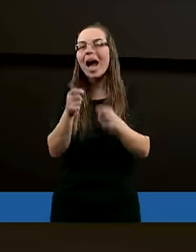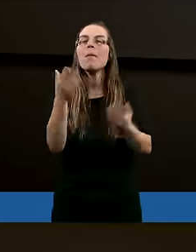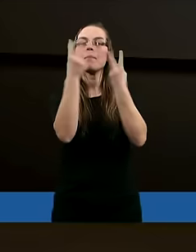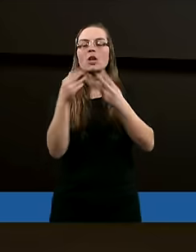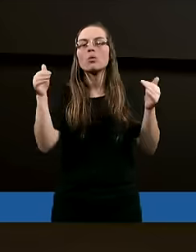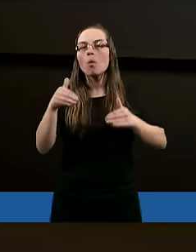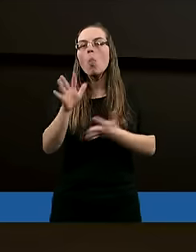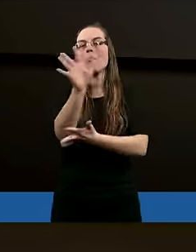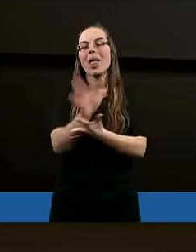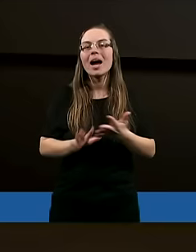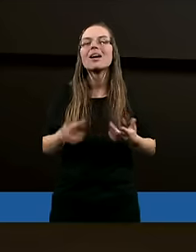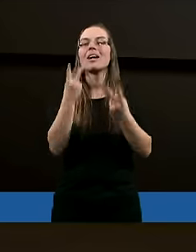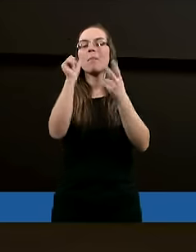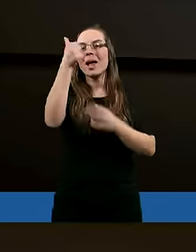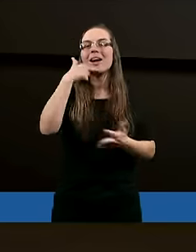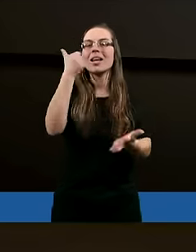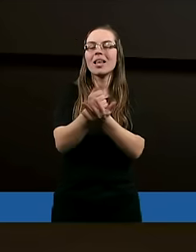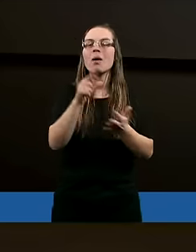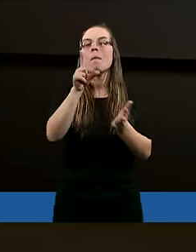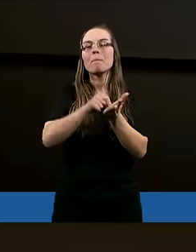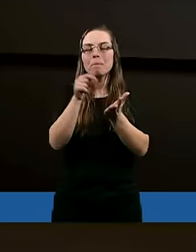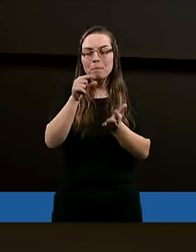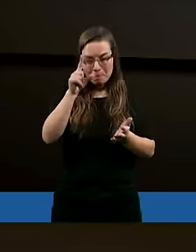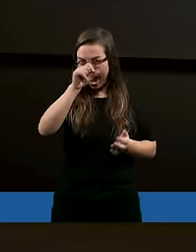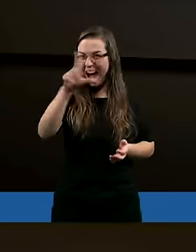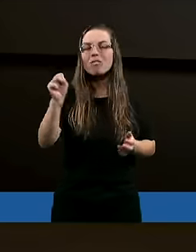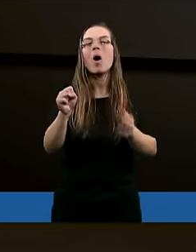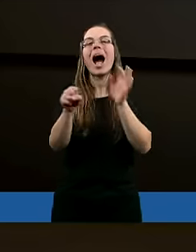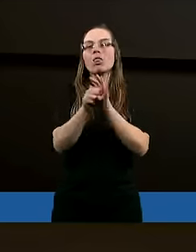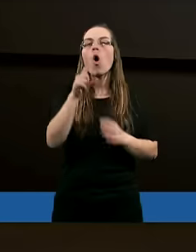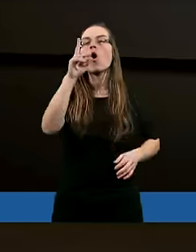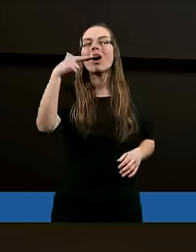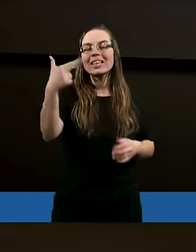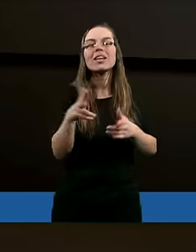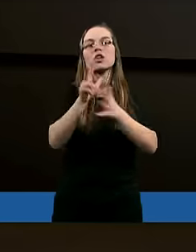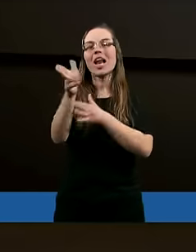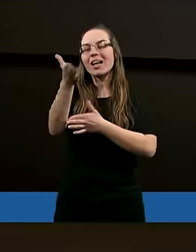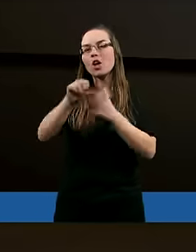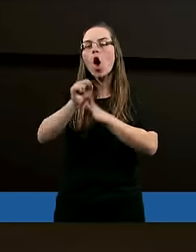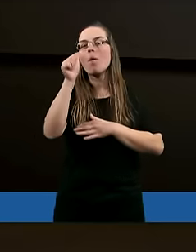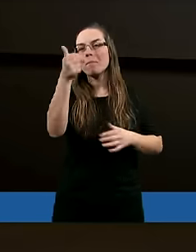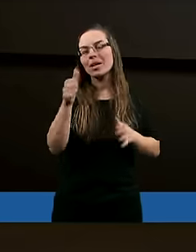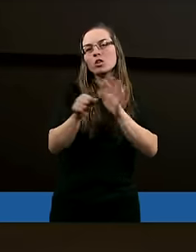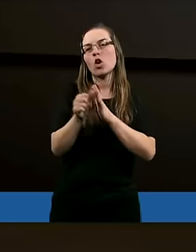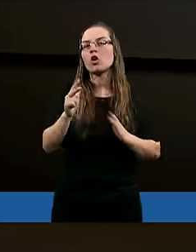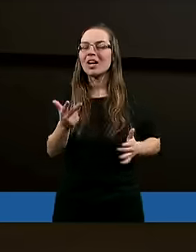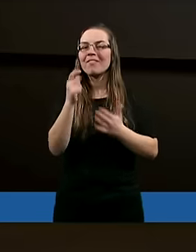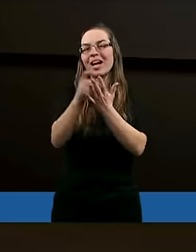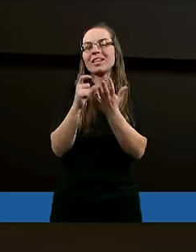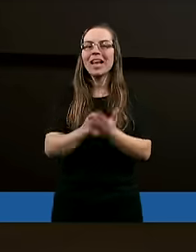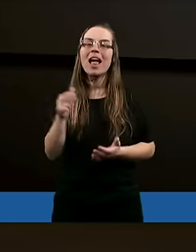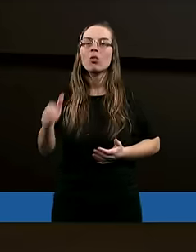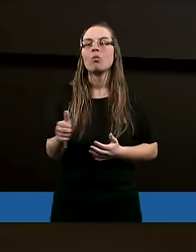Przeczytajmy może tekst z pierwszego listu Pawła do Koryntian, Trzynasty rozdział i od pierwszego do trzeciego